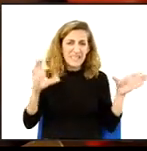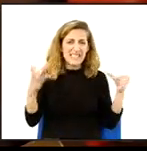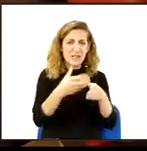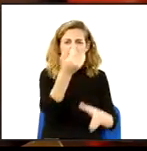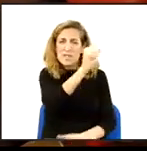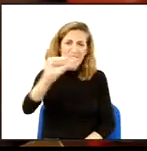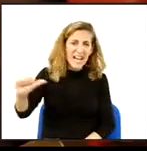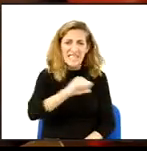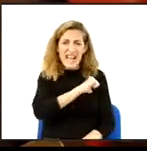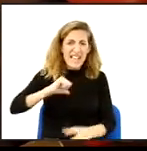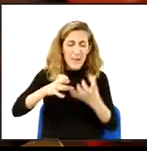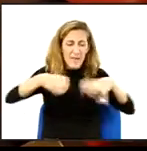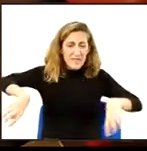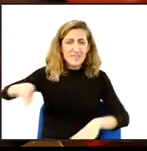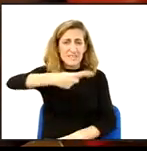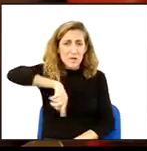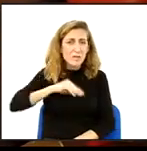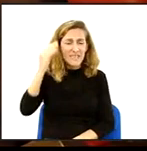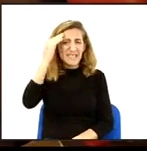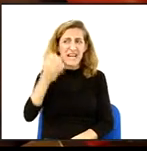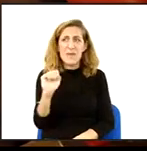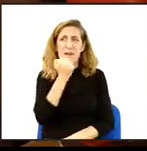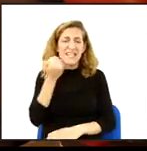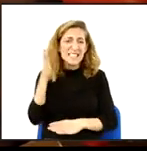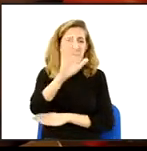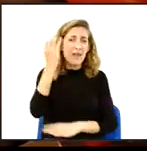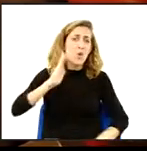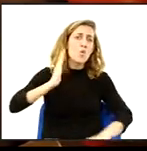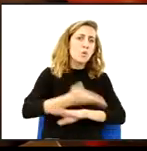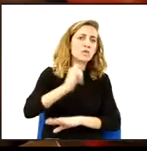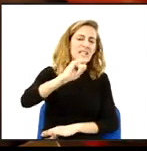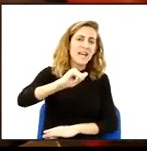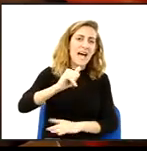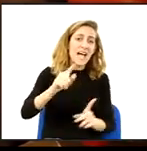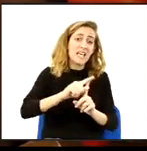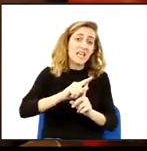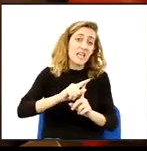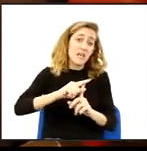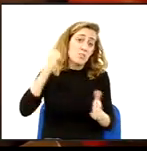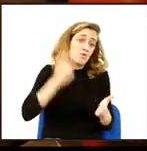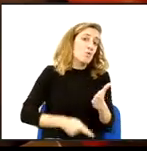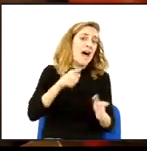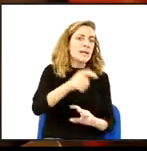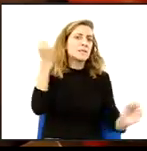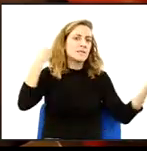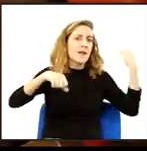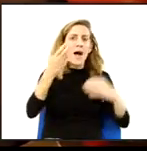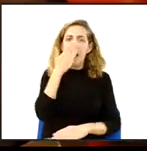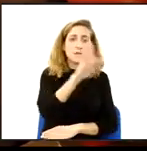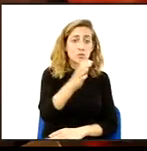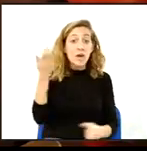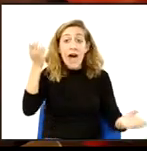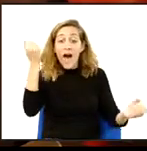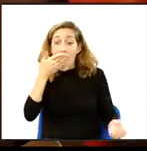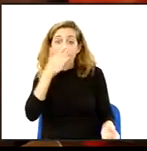'independentisme, creiem que aquest Ajuntament ha de condemnar i reprovar aquestes actituds. Unes actituds que no podem